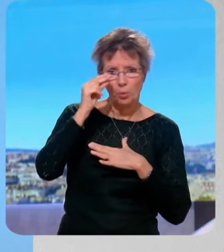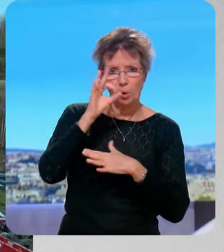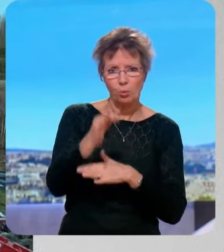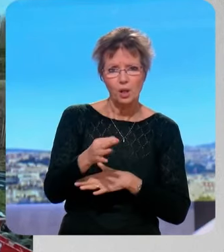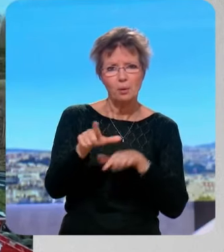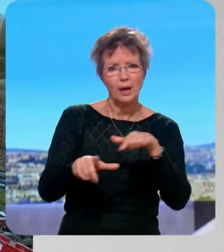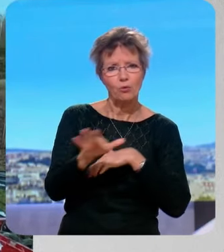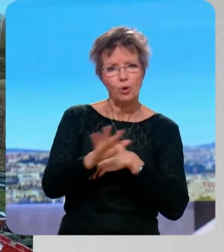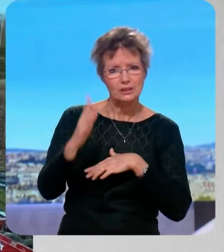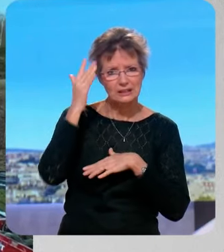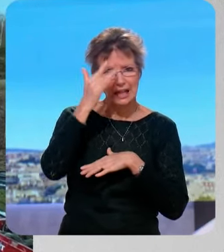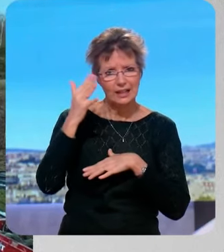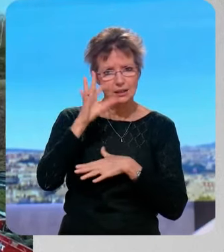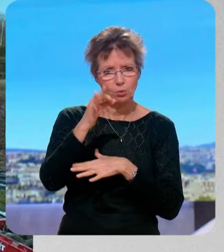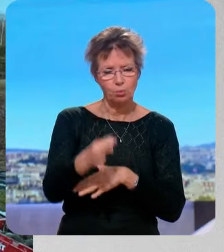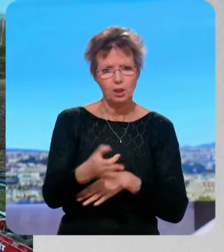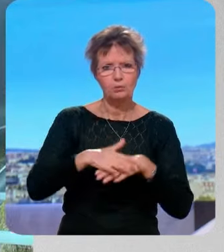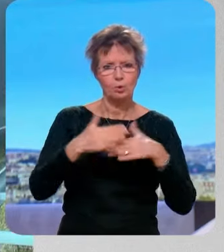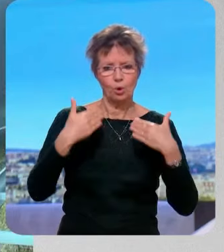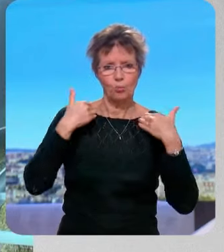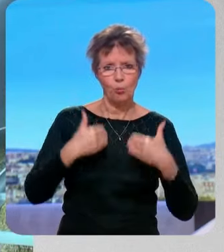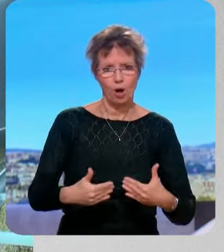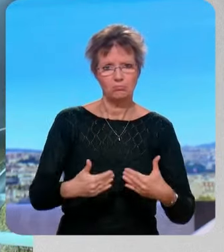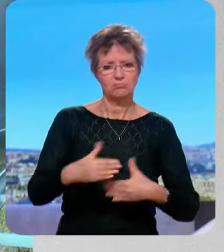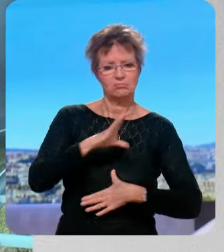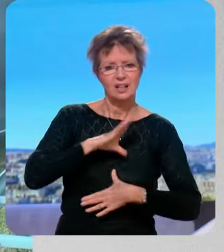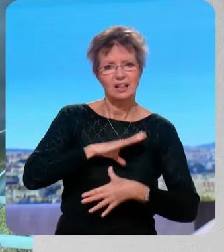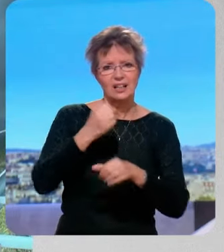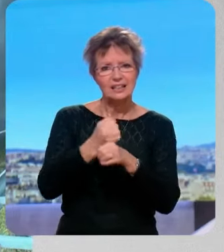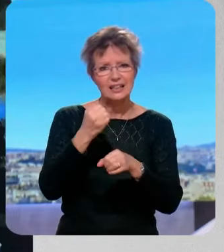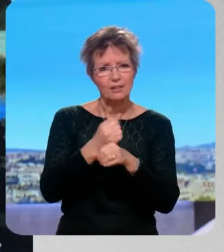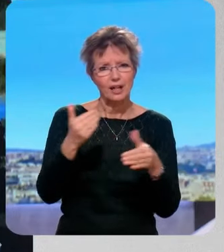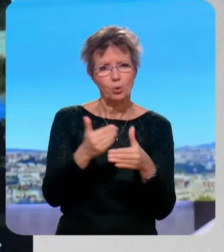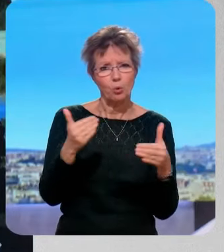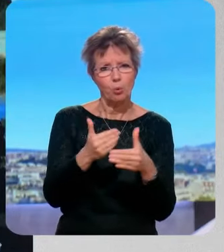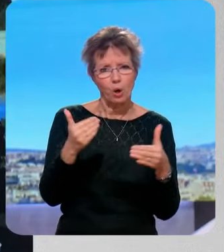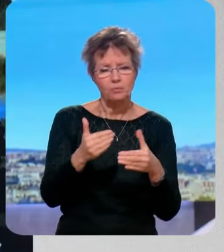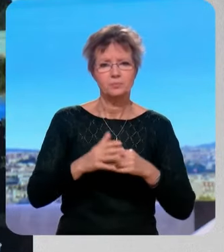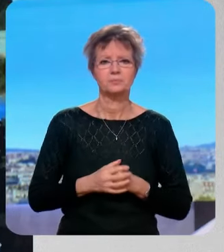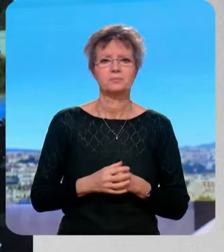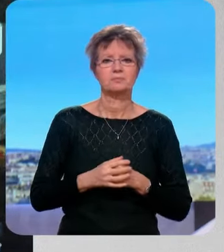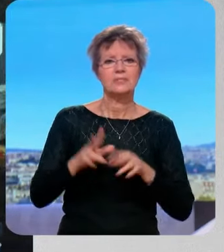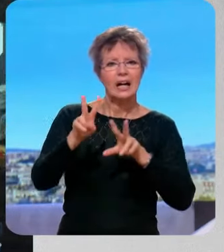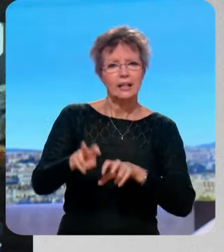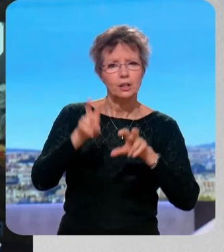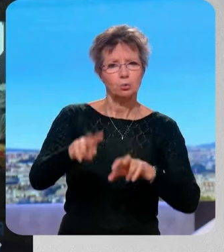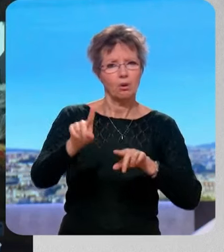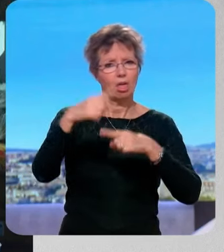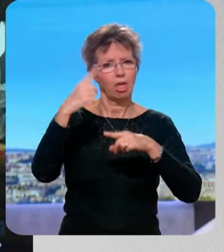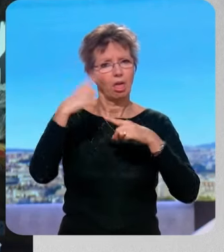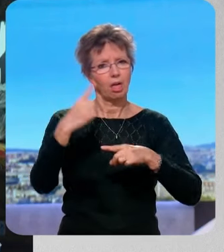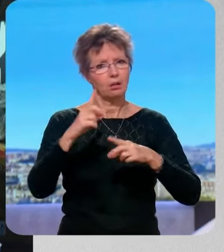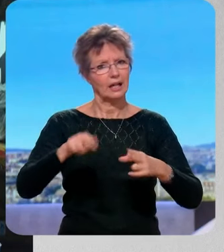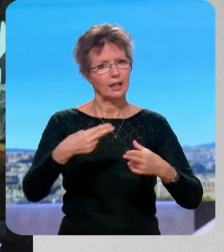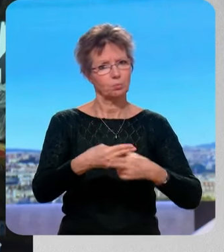que les Français s'inquiètent ou que certains s'inquiètent. En tout cas nous, moi, j'essaie de travailler à faire en sorte de répondre aux injonctions et aux demandes des agriculteurs et de le faire